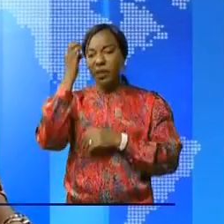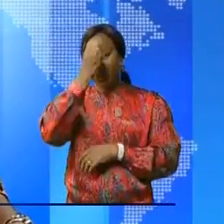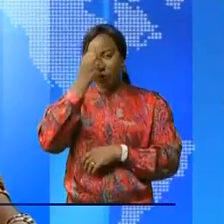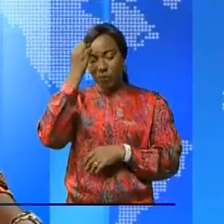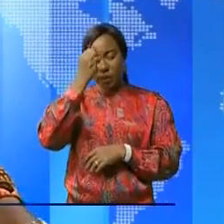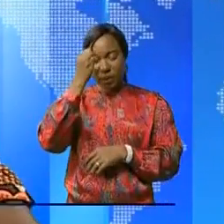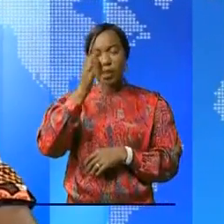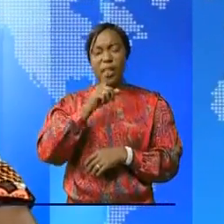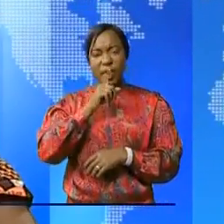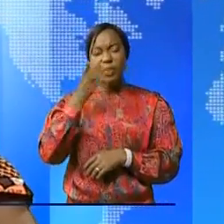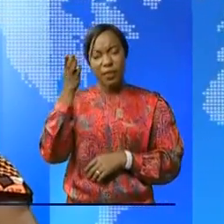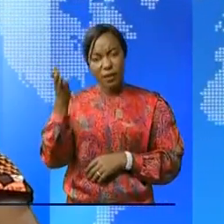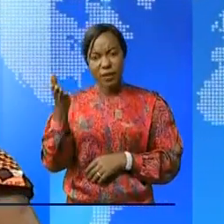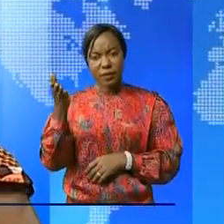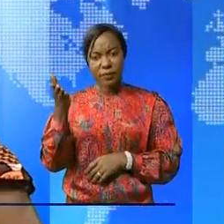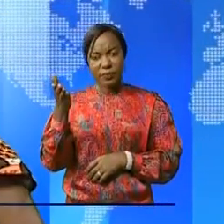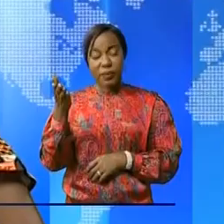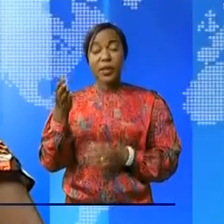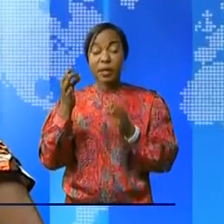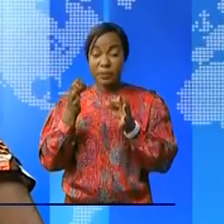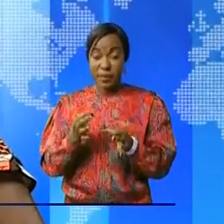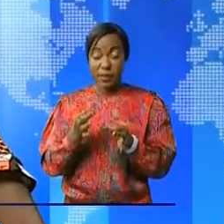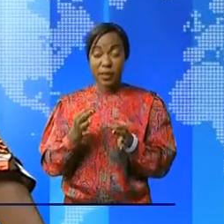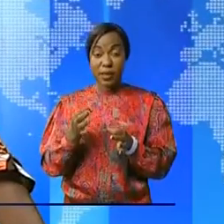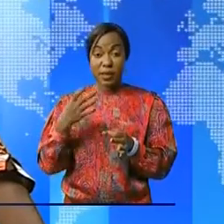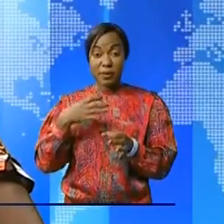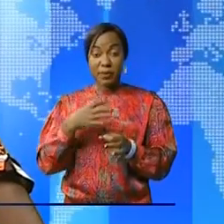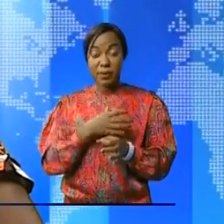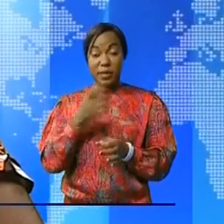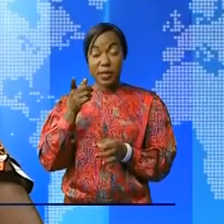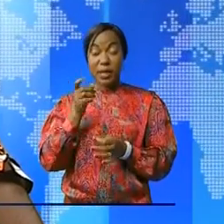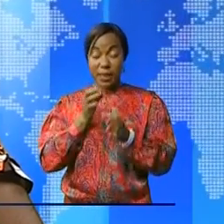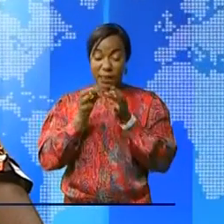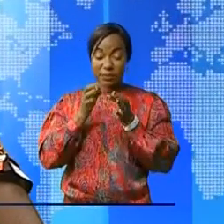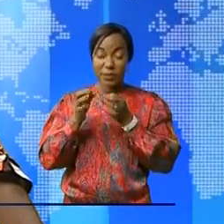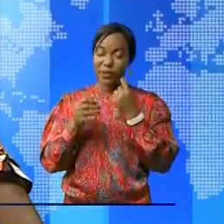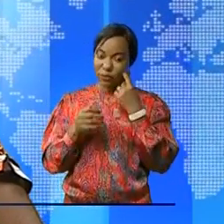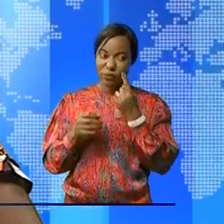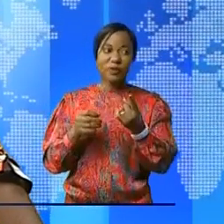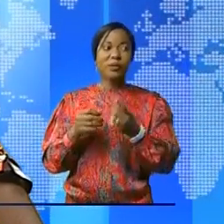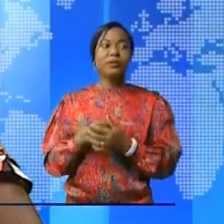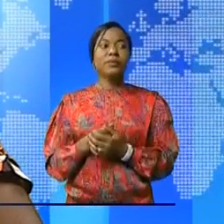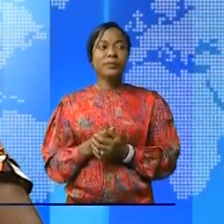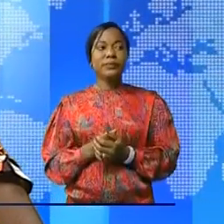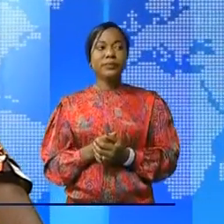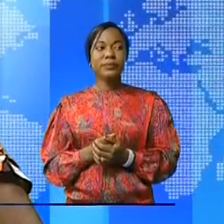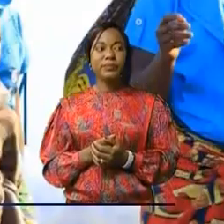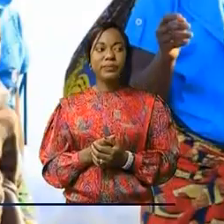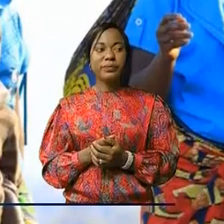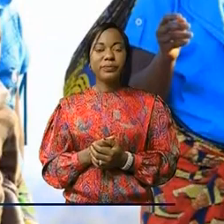Pierrette Fontana, redépendante pour le reportage.